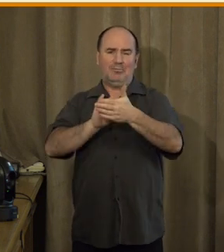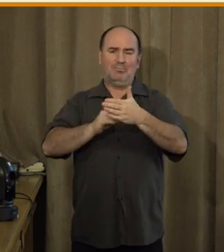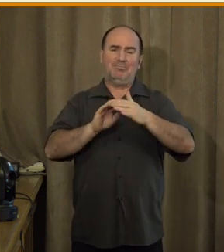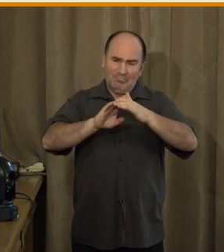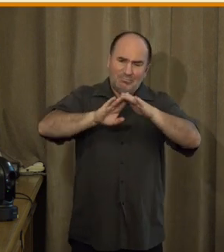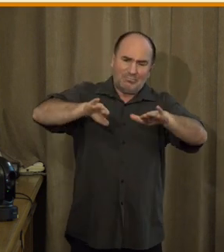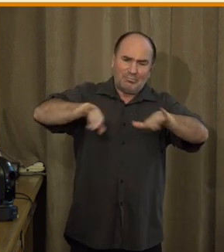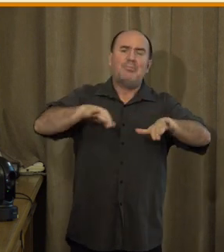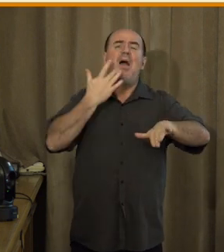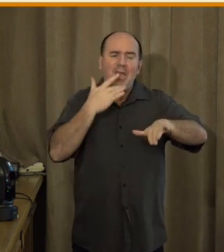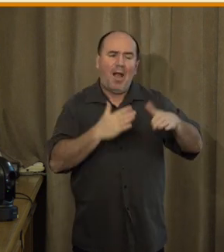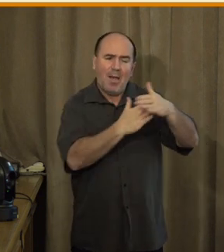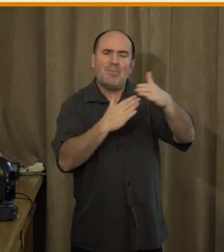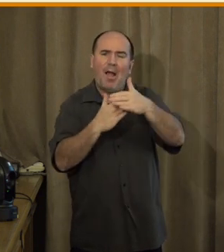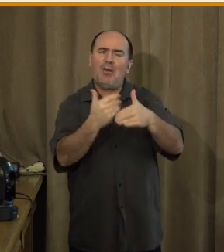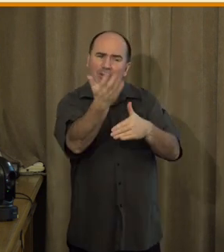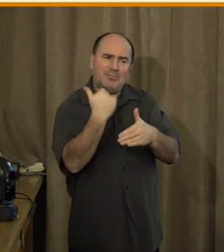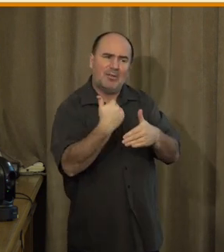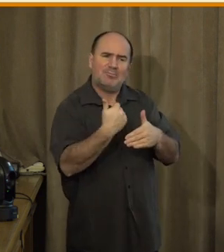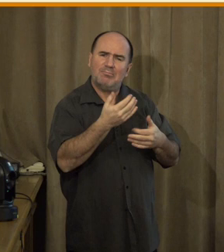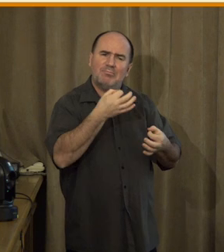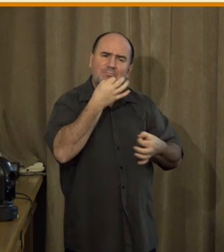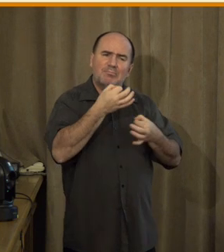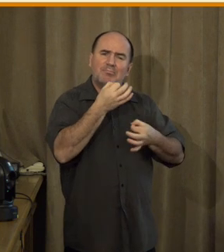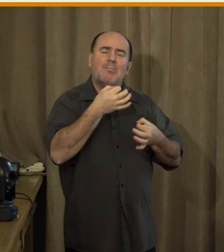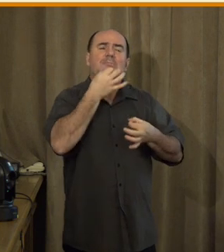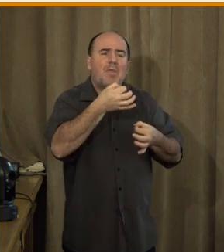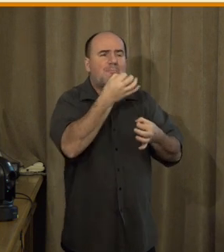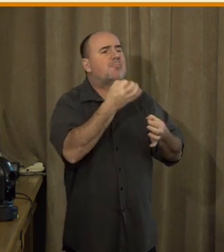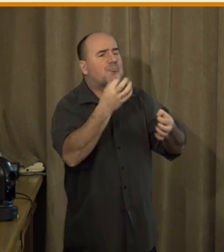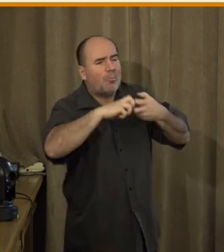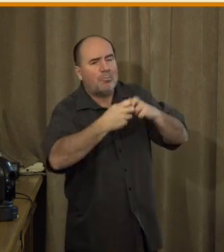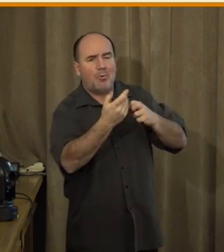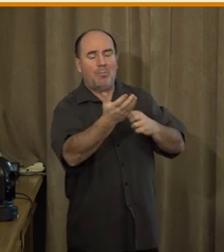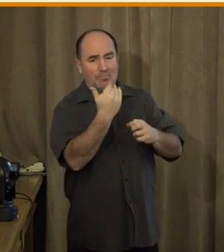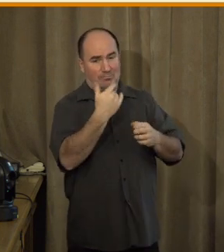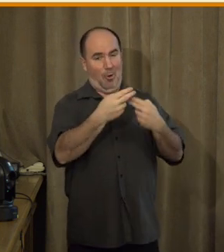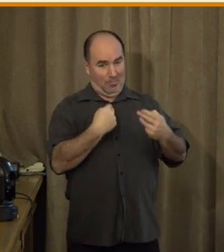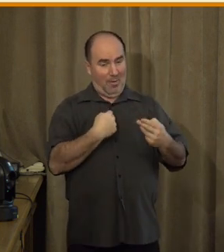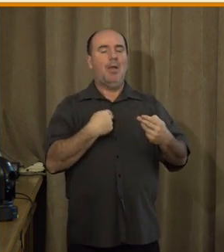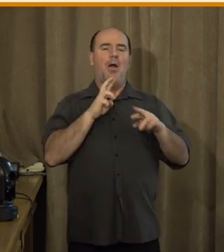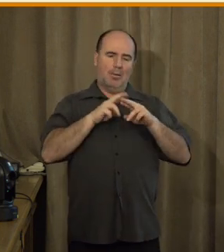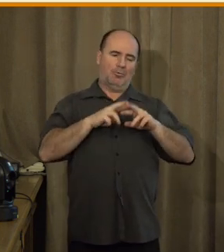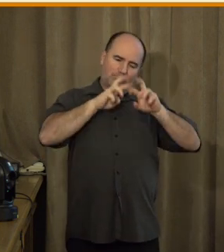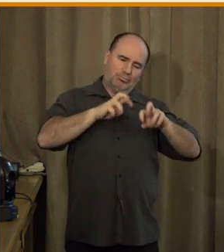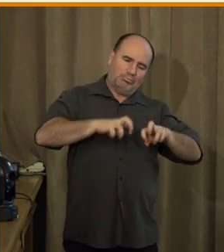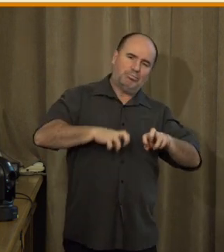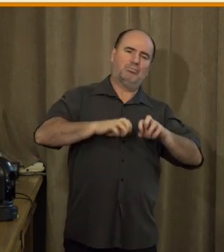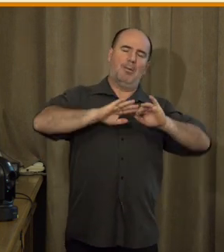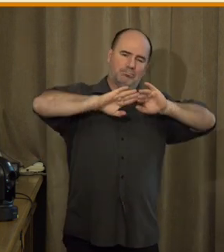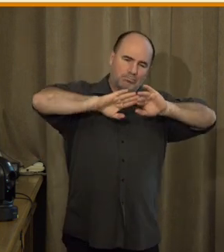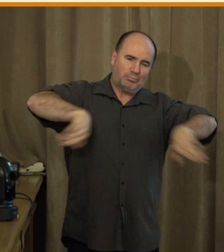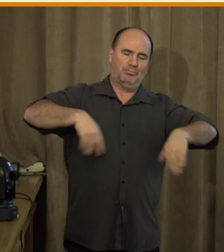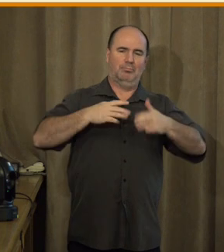motivace vůbec získávat digitální kompetence a být právě v online světě. A